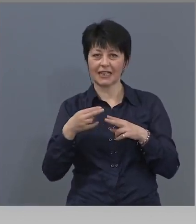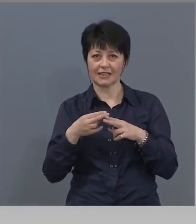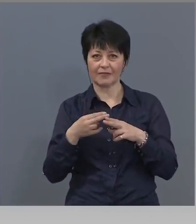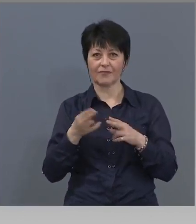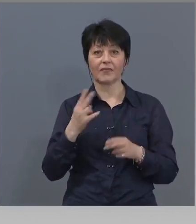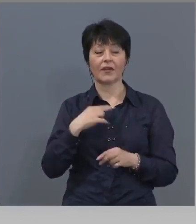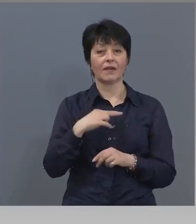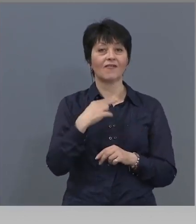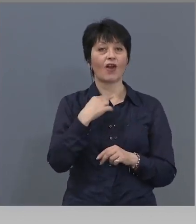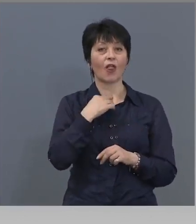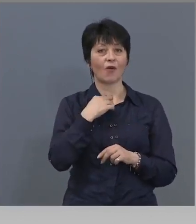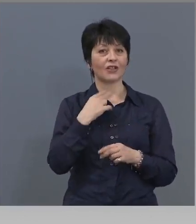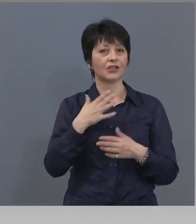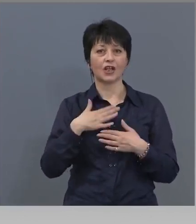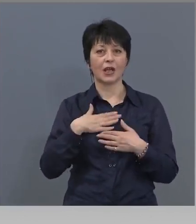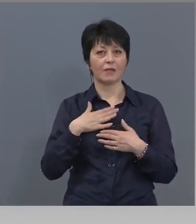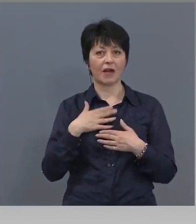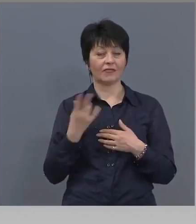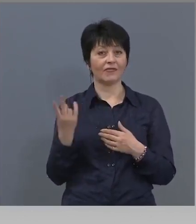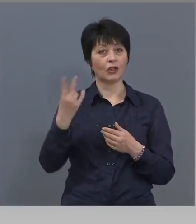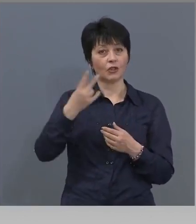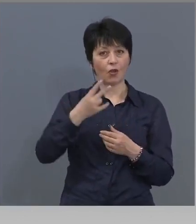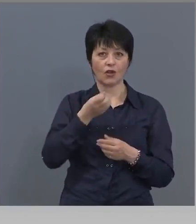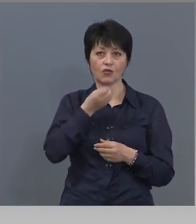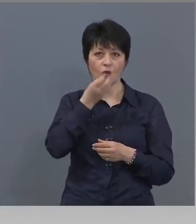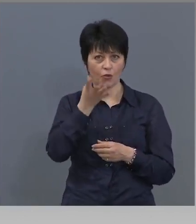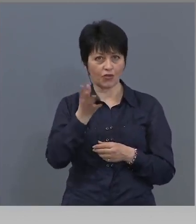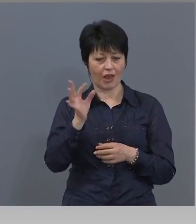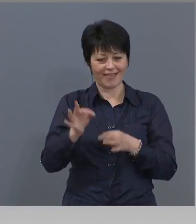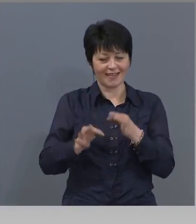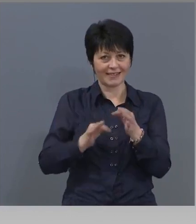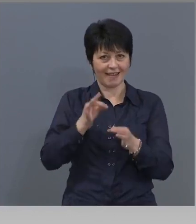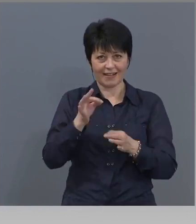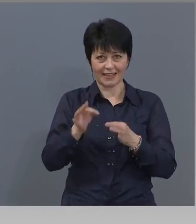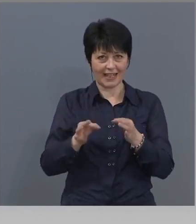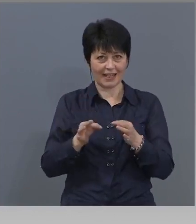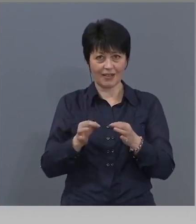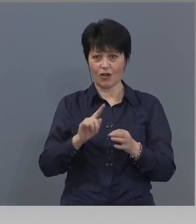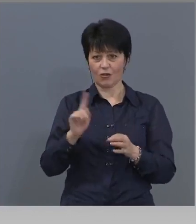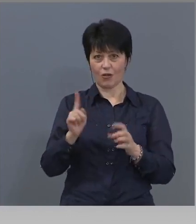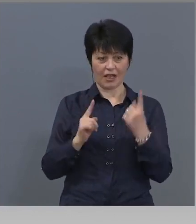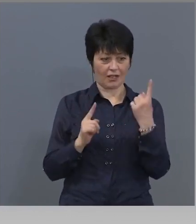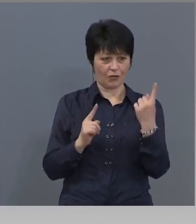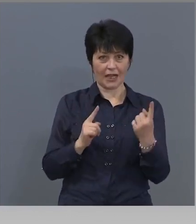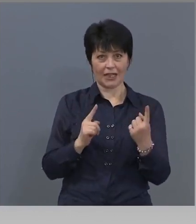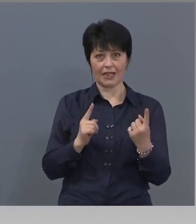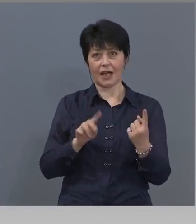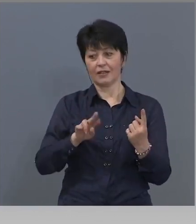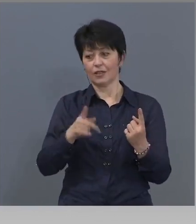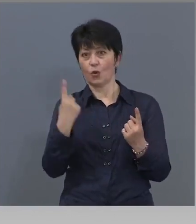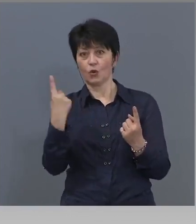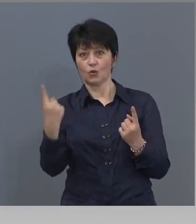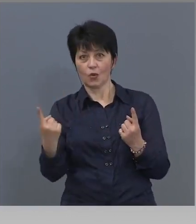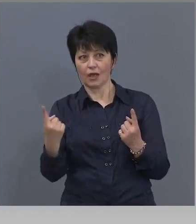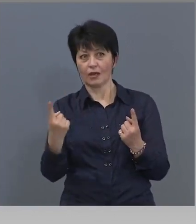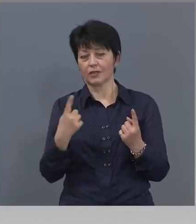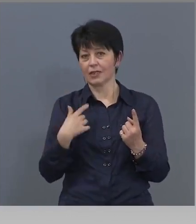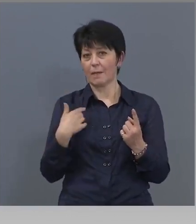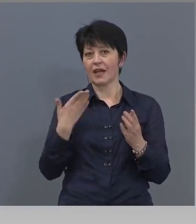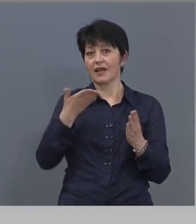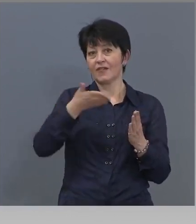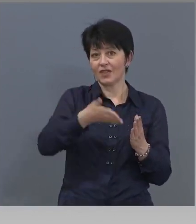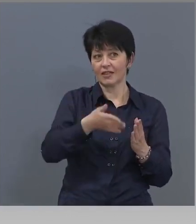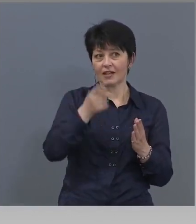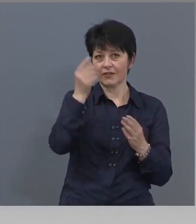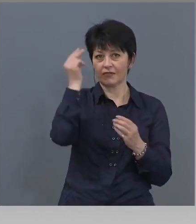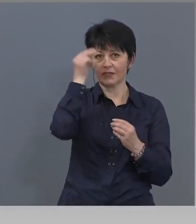В Ловеч има момента, гледам втори случаи на заразен, но нито единия, нито другия са били в църква. Нито един от тия, дето бях и